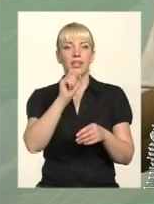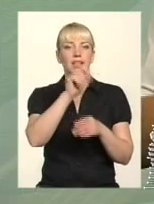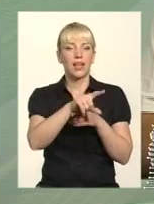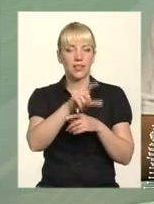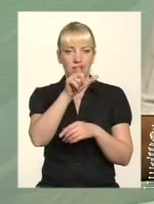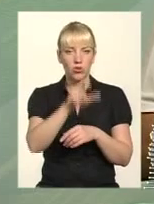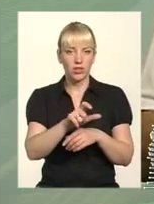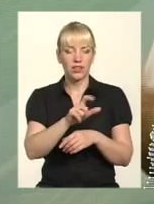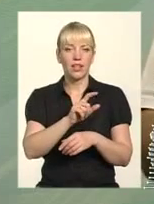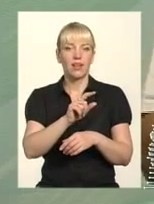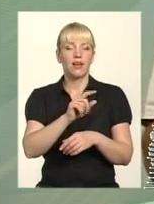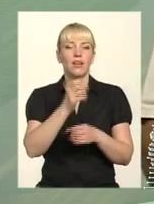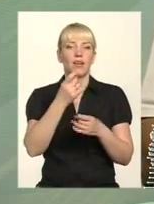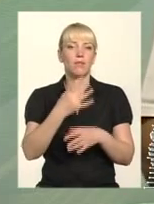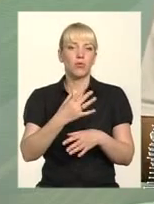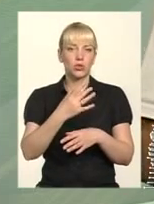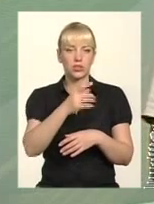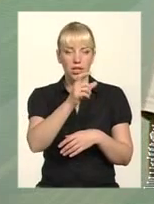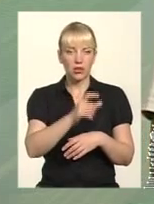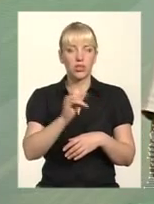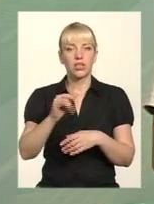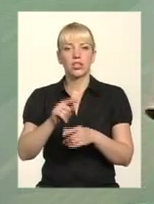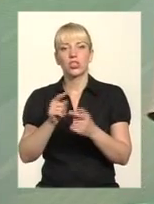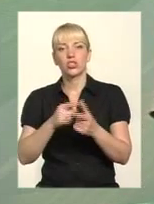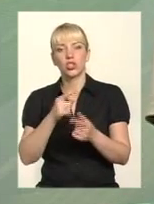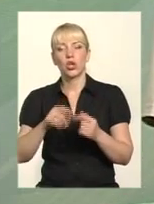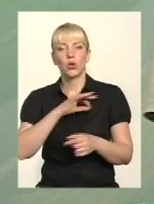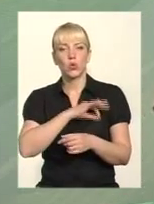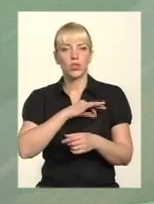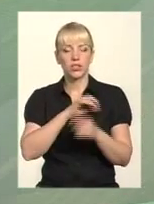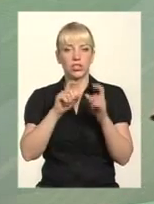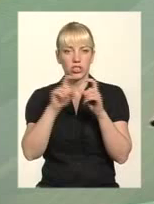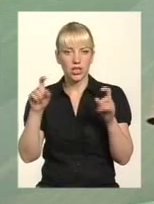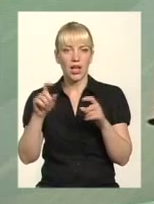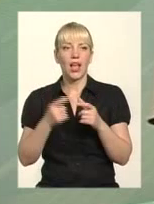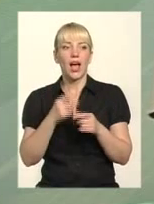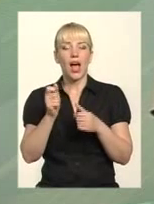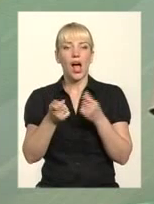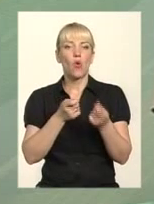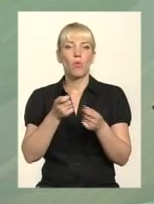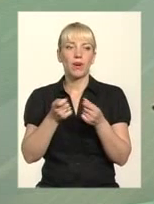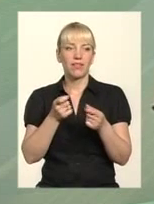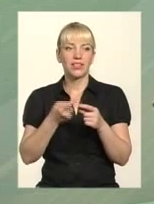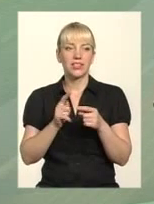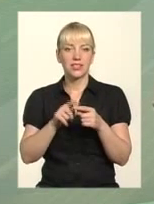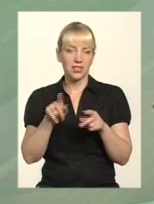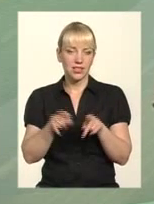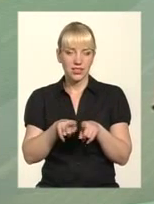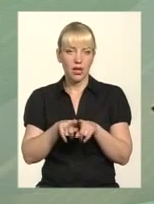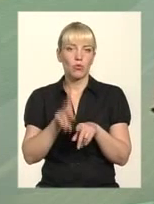нанята юридична особа. Тобто форма правління різна може бути. Тут вже люди визначають. А управитель – це ж фактично людина на посаді, яка